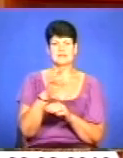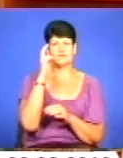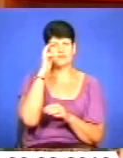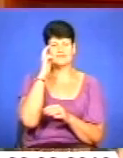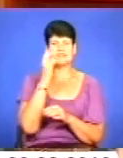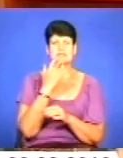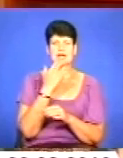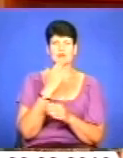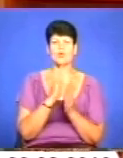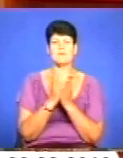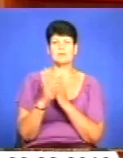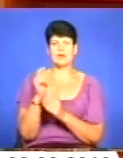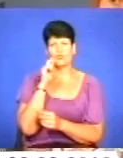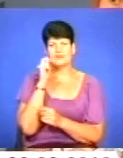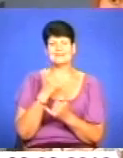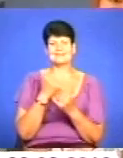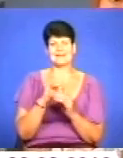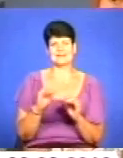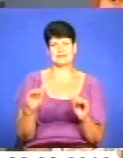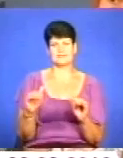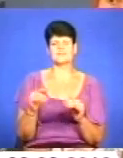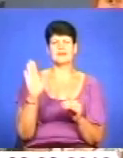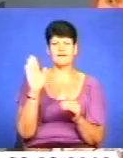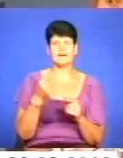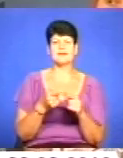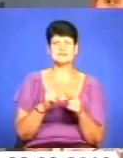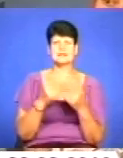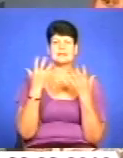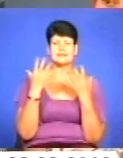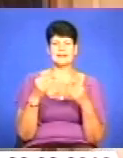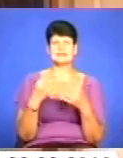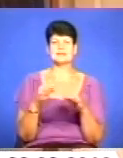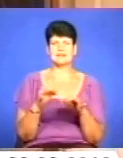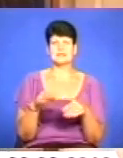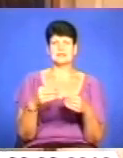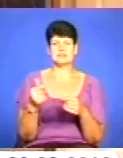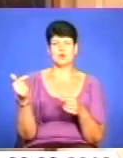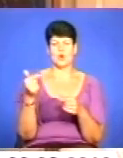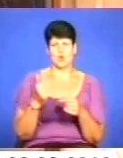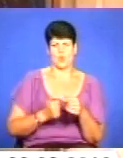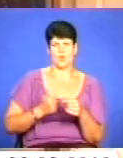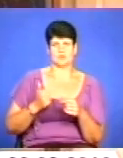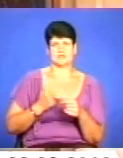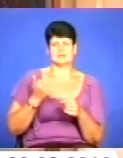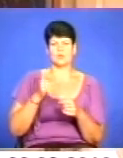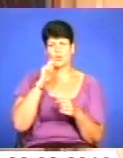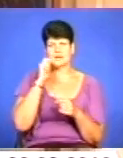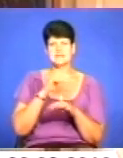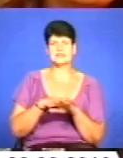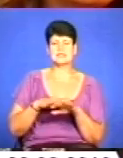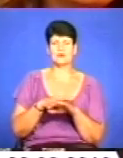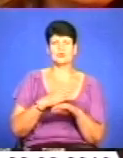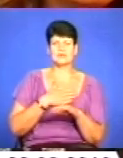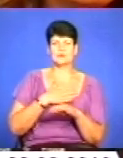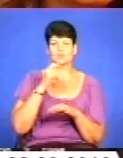Національні бібліотеки України для дітей. Нехай цей день незалежності вселяє гордість за величний український народ, нашу країну,